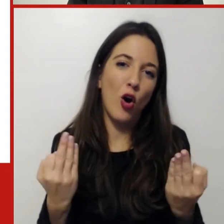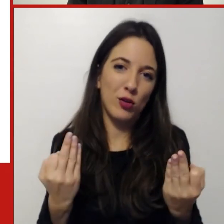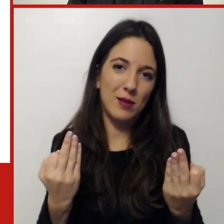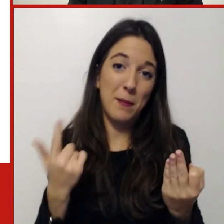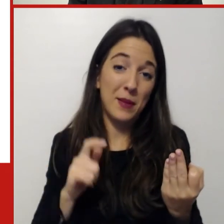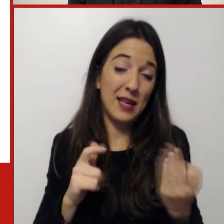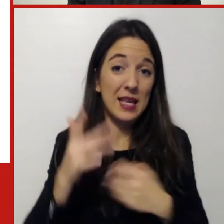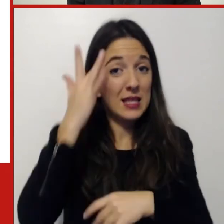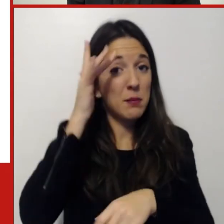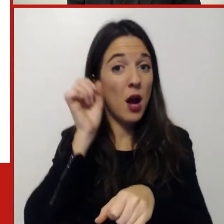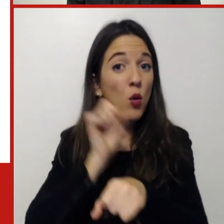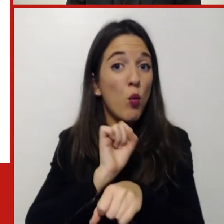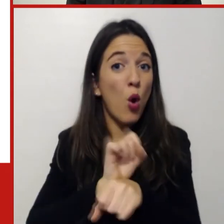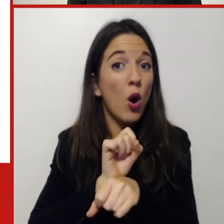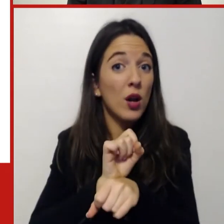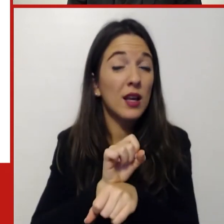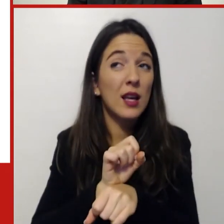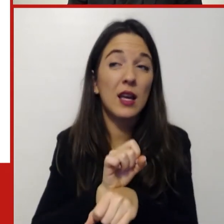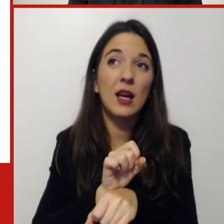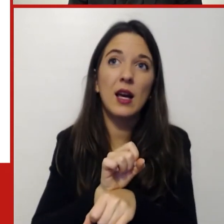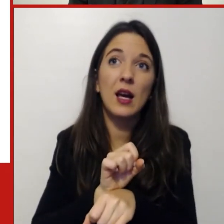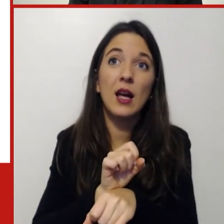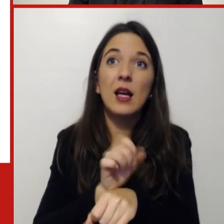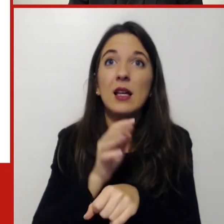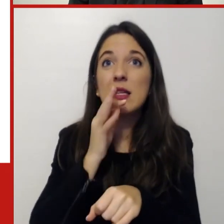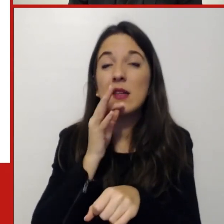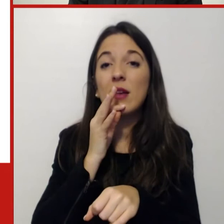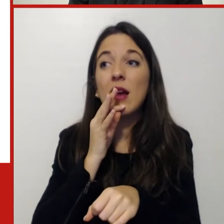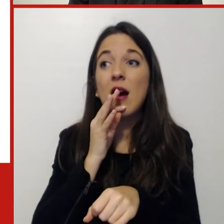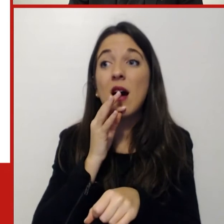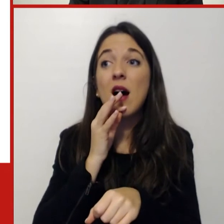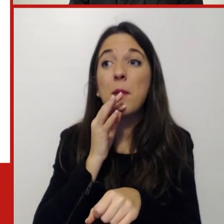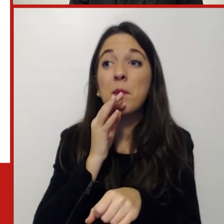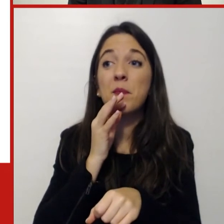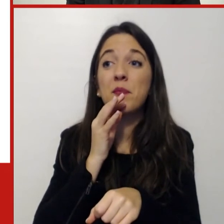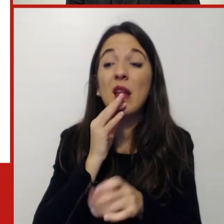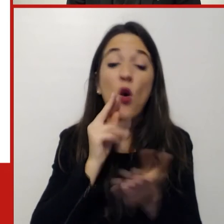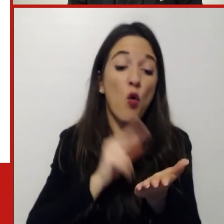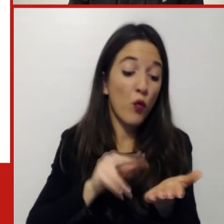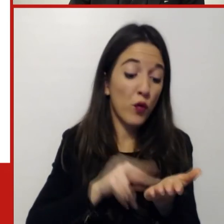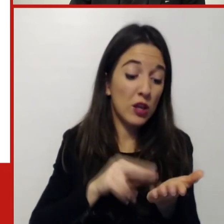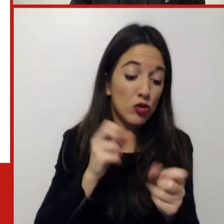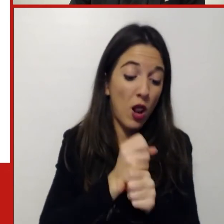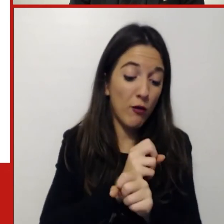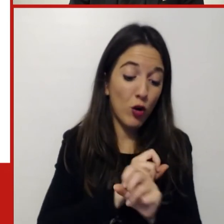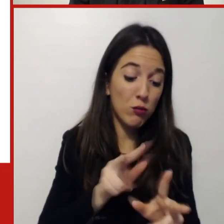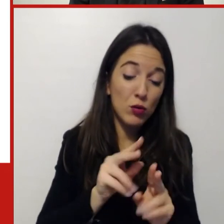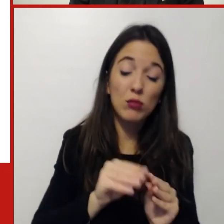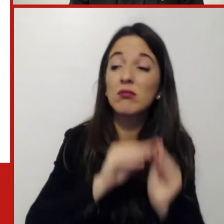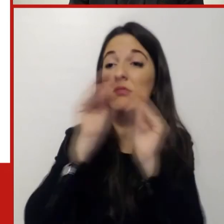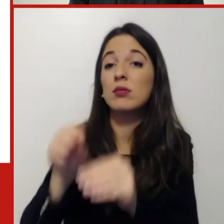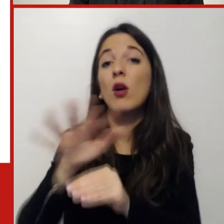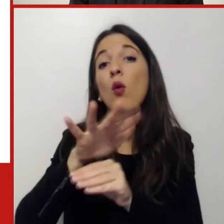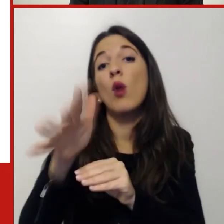non è semplicemente il lavorare da un altro luogo questo è il telework o il working from